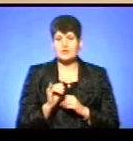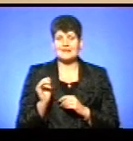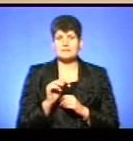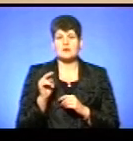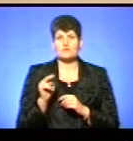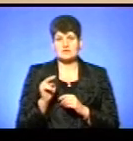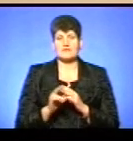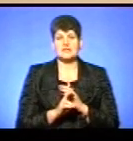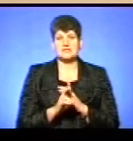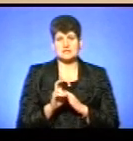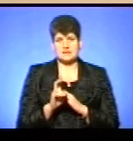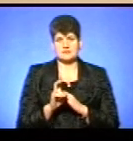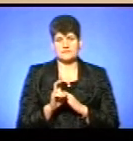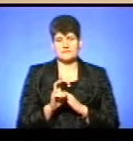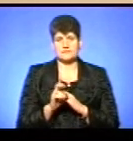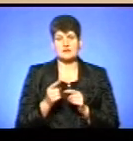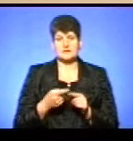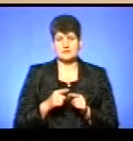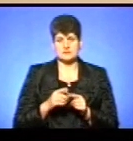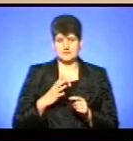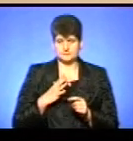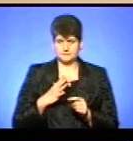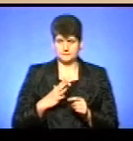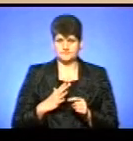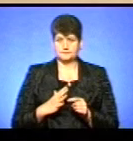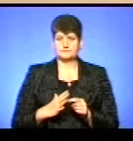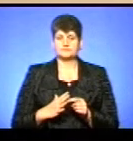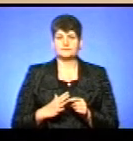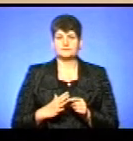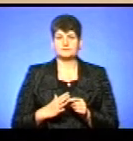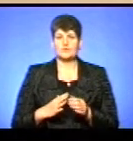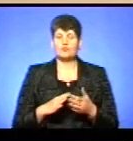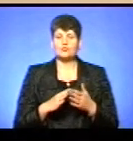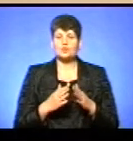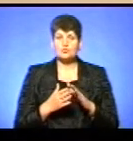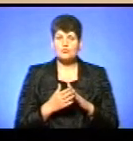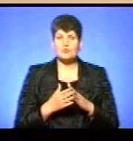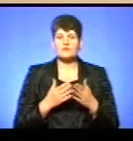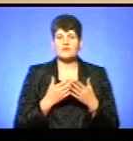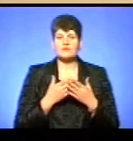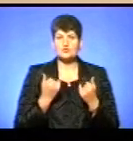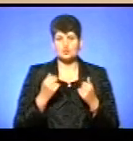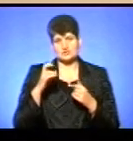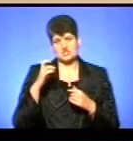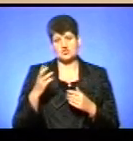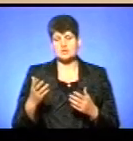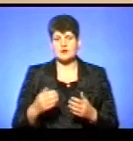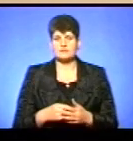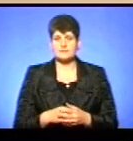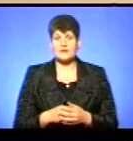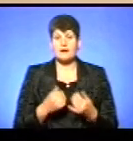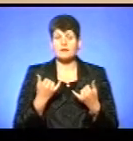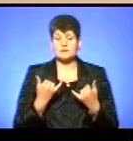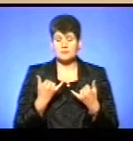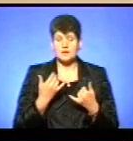церква вистояла в умовах відсутності держави. А